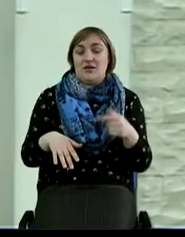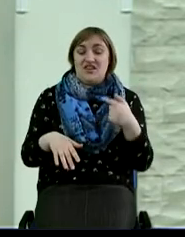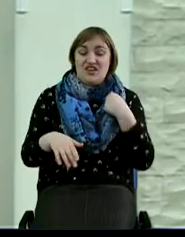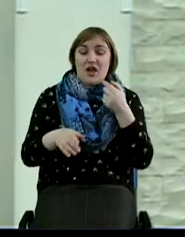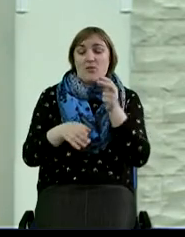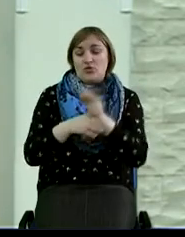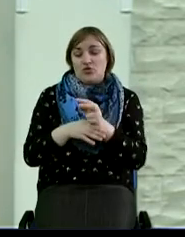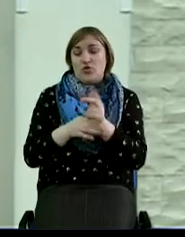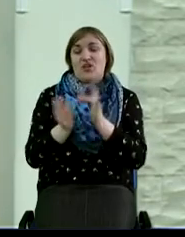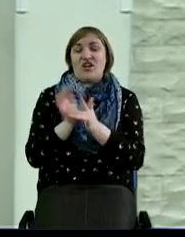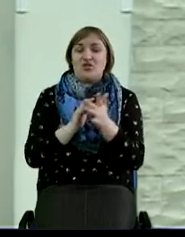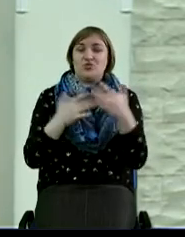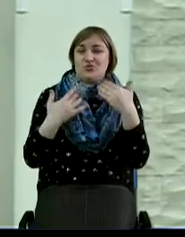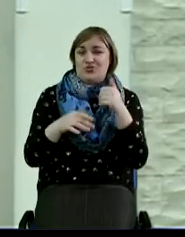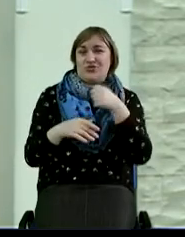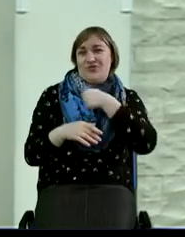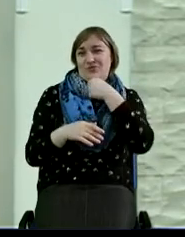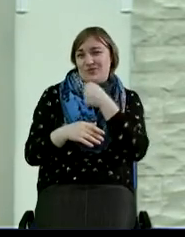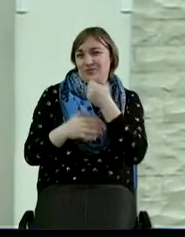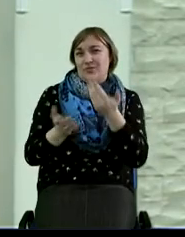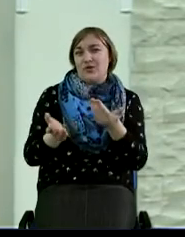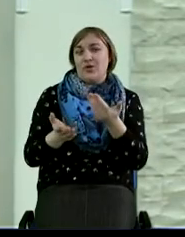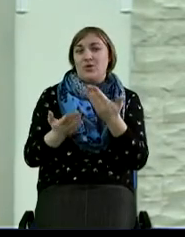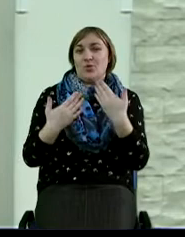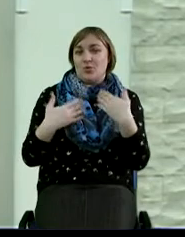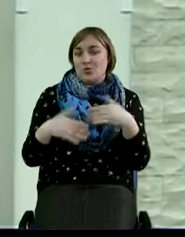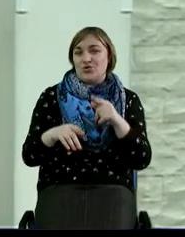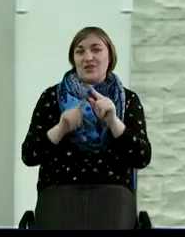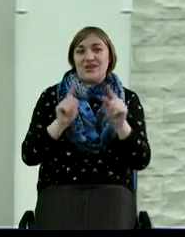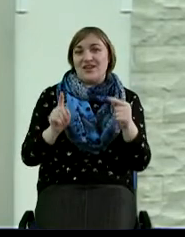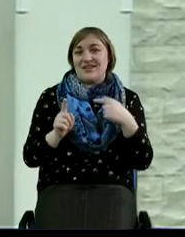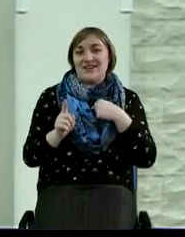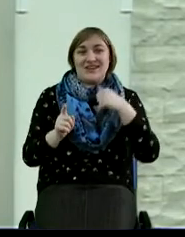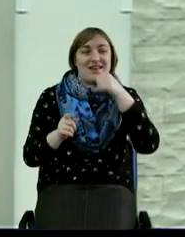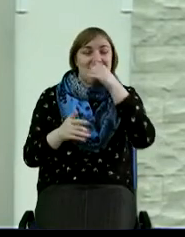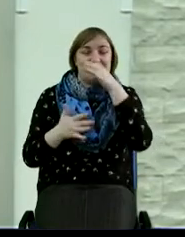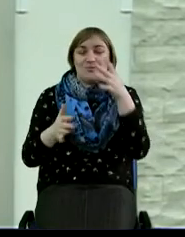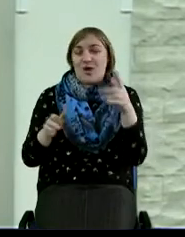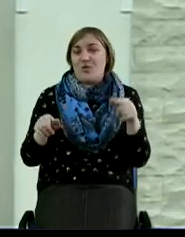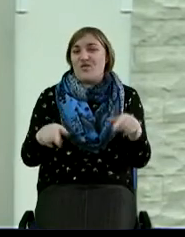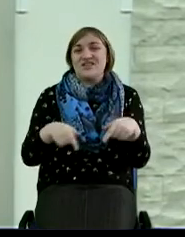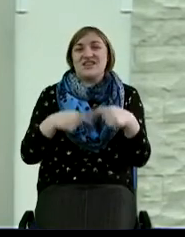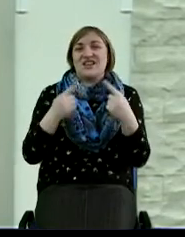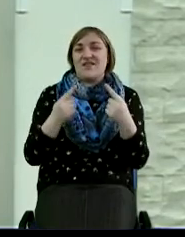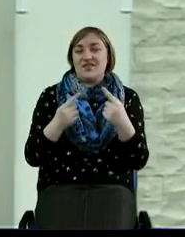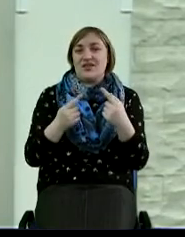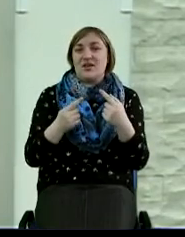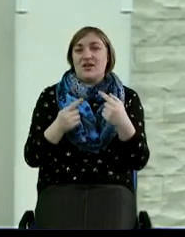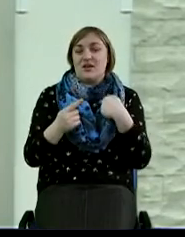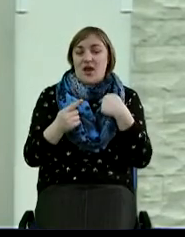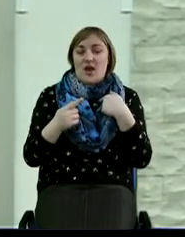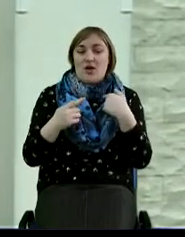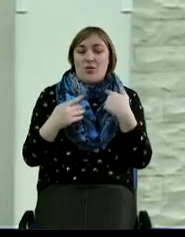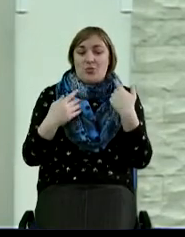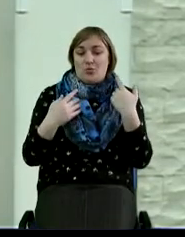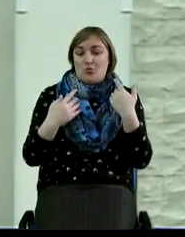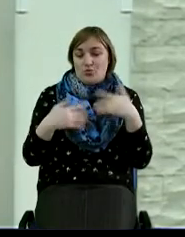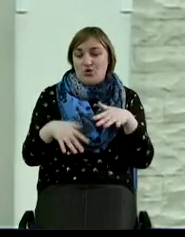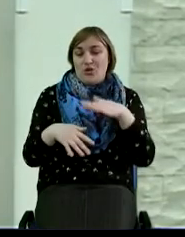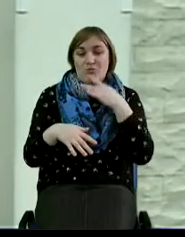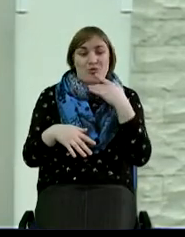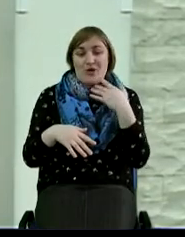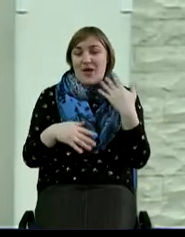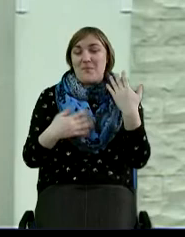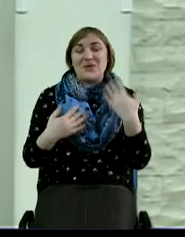Христу гораздо позже, и уже некоторые вещи, может, я не смогу восстановить, уже, может быть, многое потеряно.